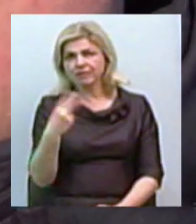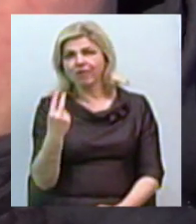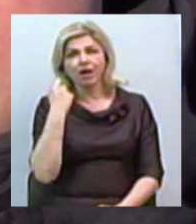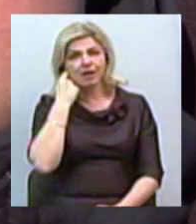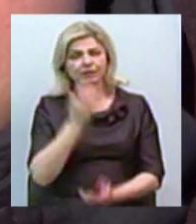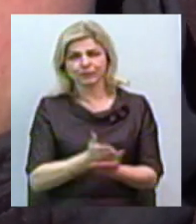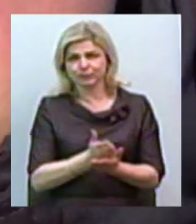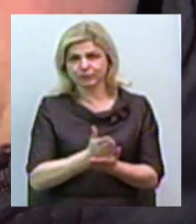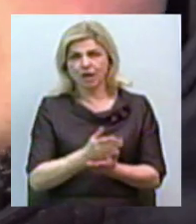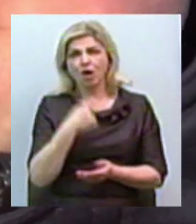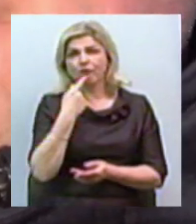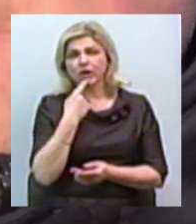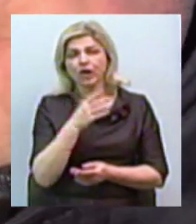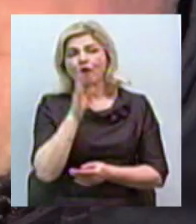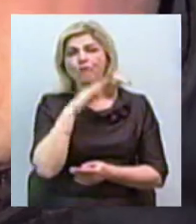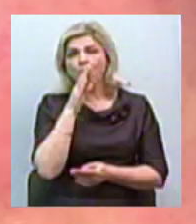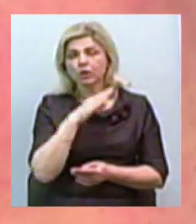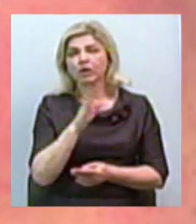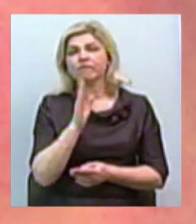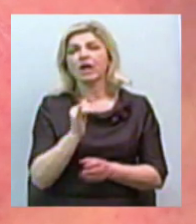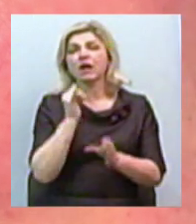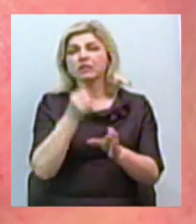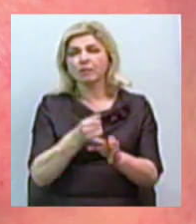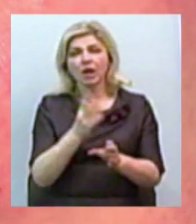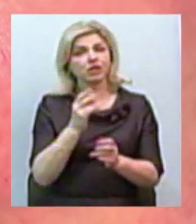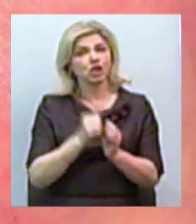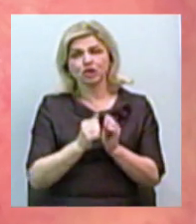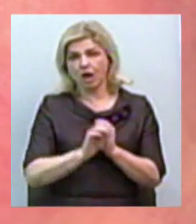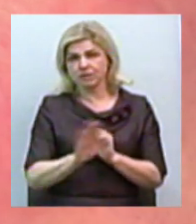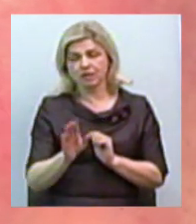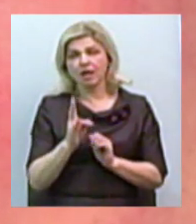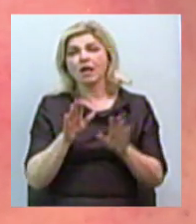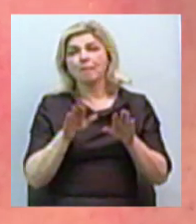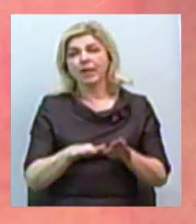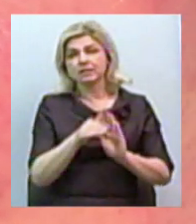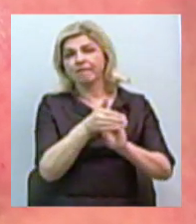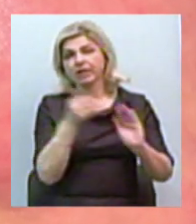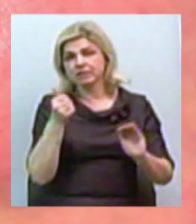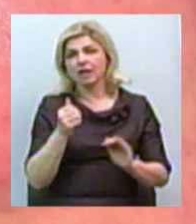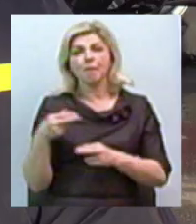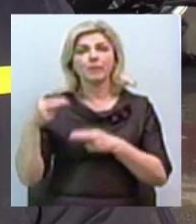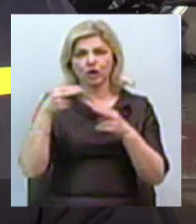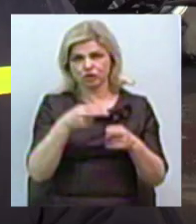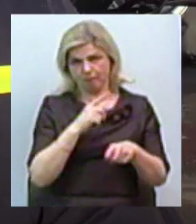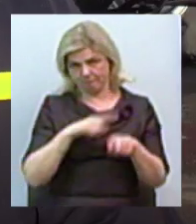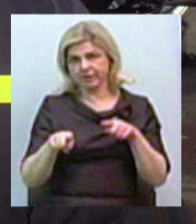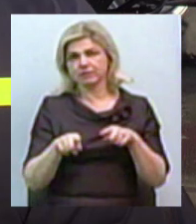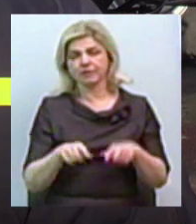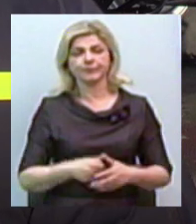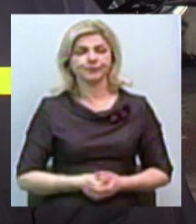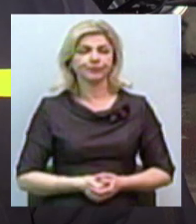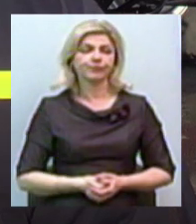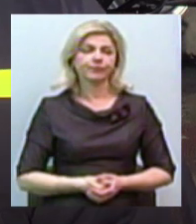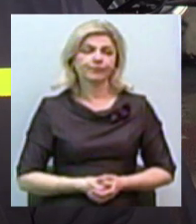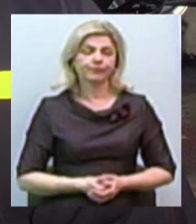говорить, тепер заправляти воду у резервуар доведеться не так часто, а на місце виклику приїжджатимуть швидше. Якщо ви їздили колись